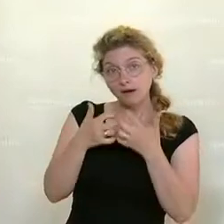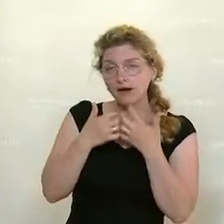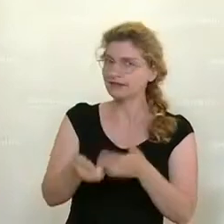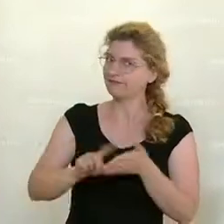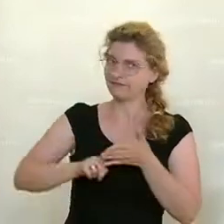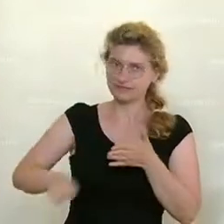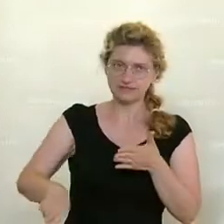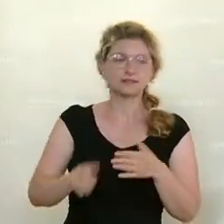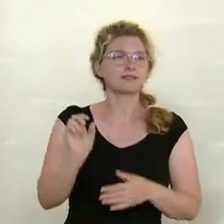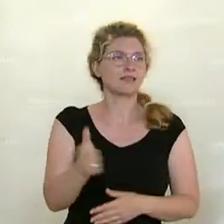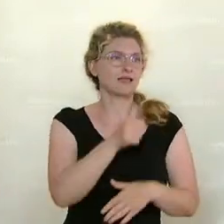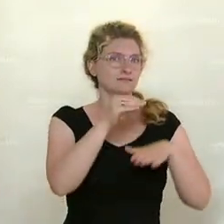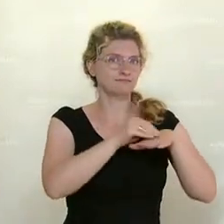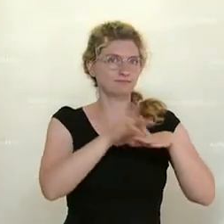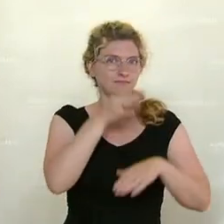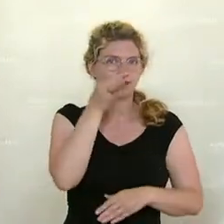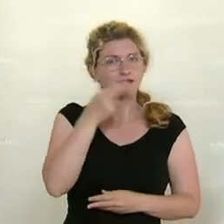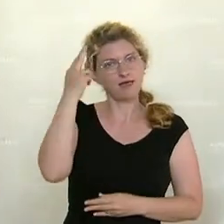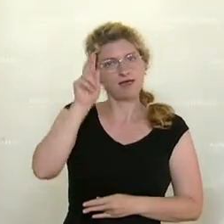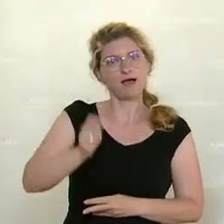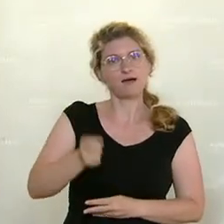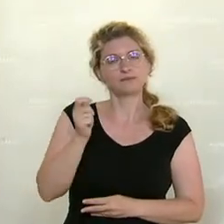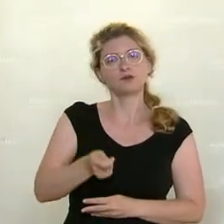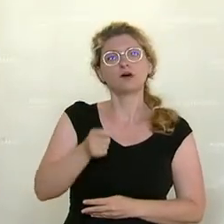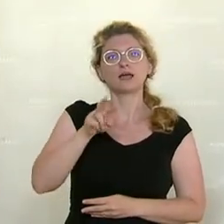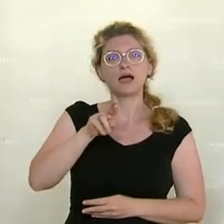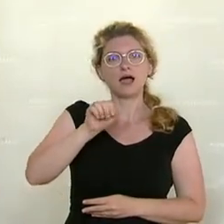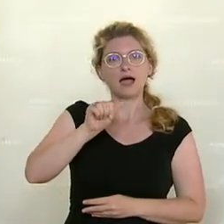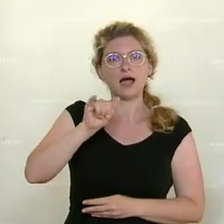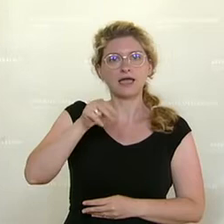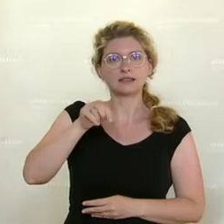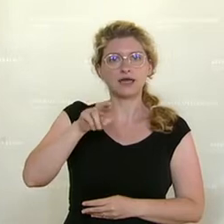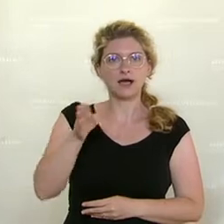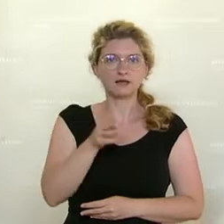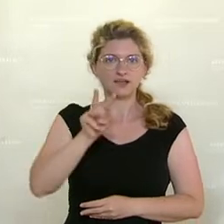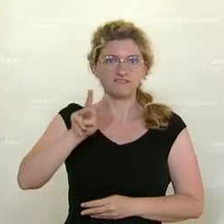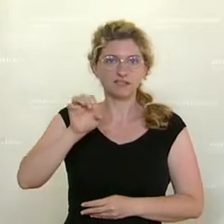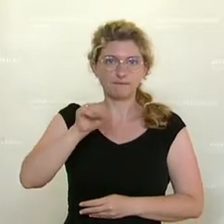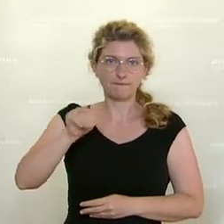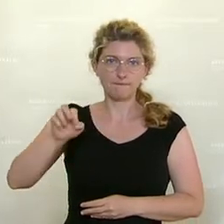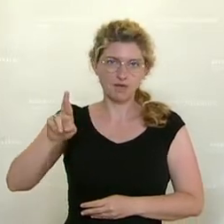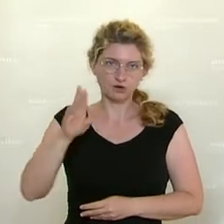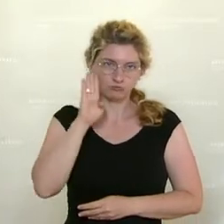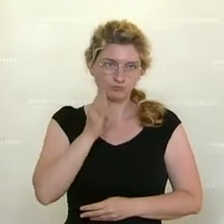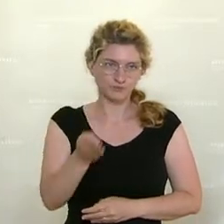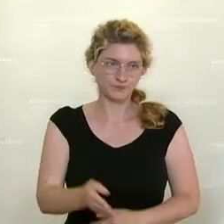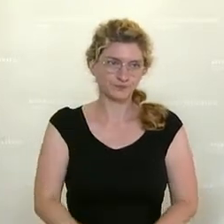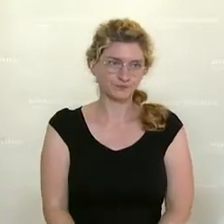Und der erste Redner ist jetzt am Weg zum Rednerpult. Es ist Rainer Wimmer, er ist Vorsitzender der Gewerkschaft ProG.